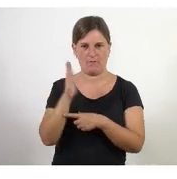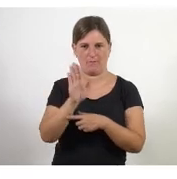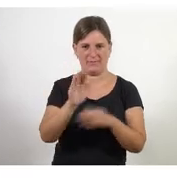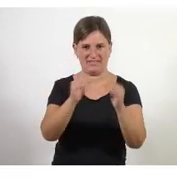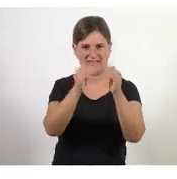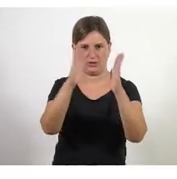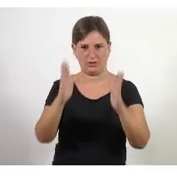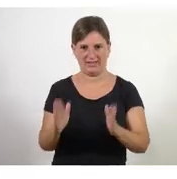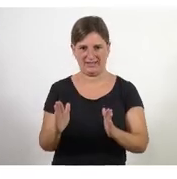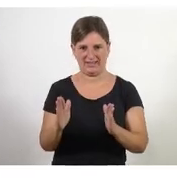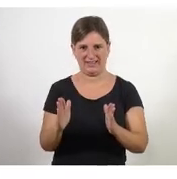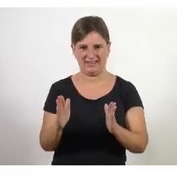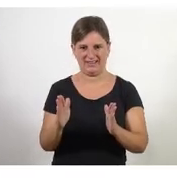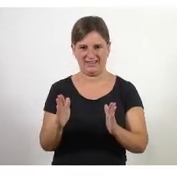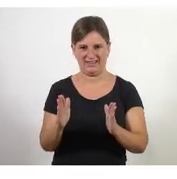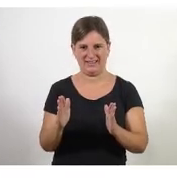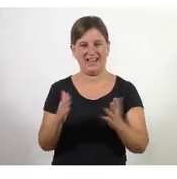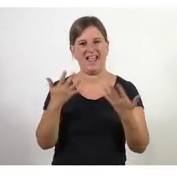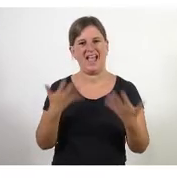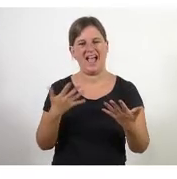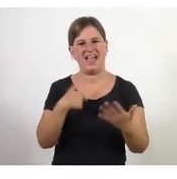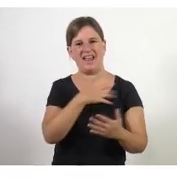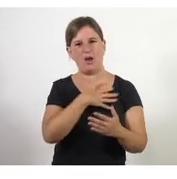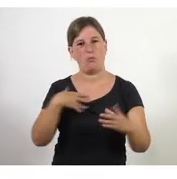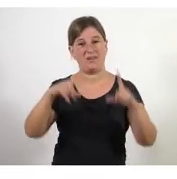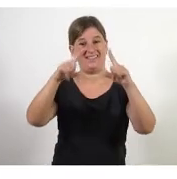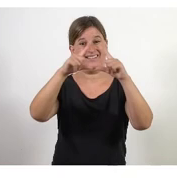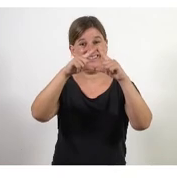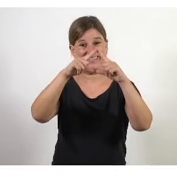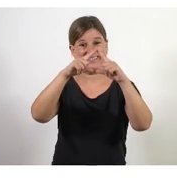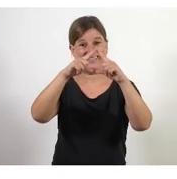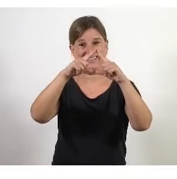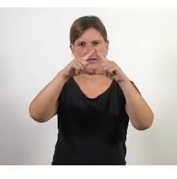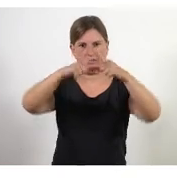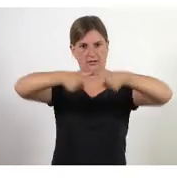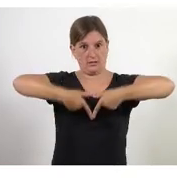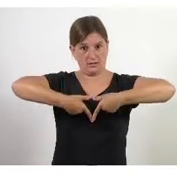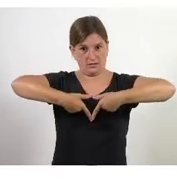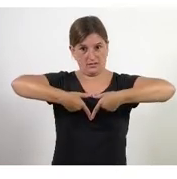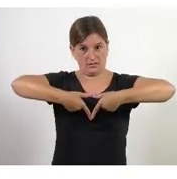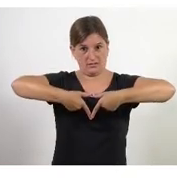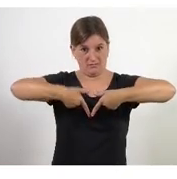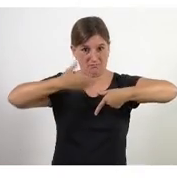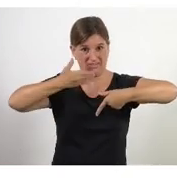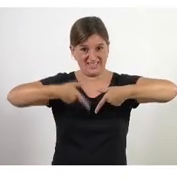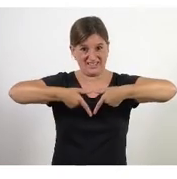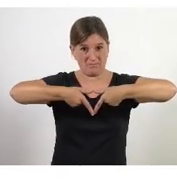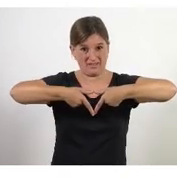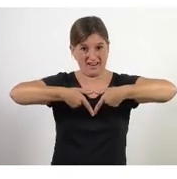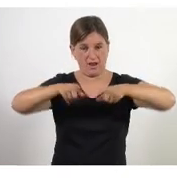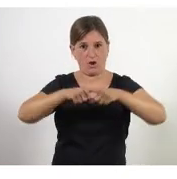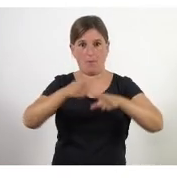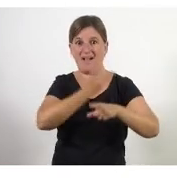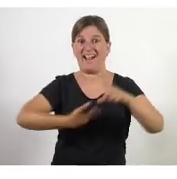entitat el fet que ara el que volem és una piràmide invertida puc tindre moltes